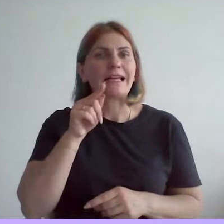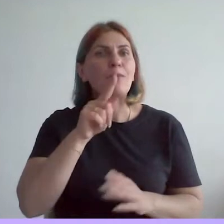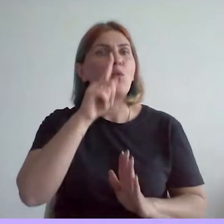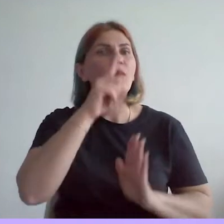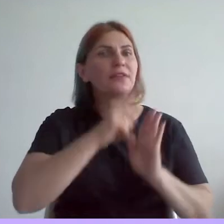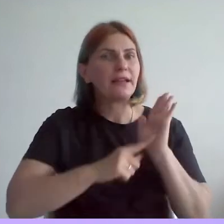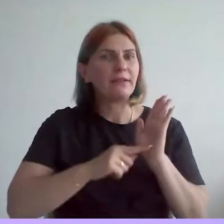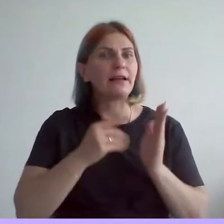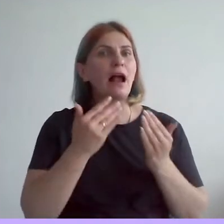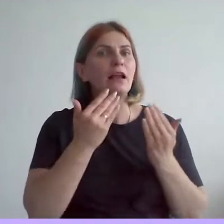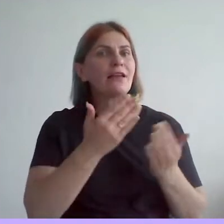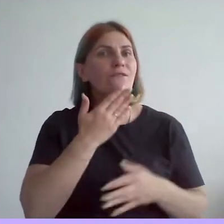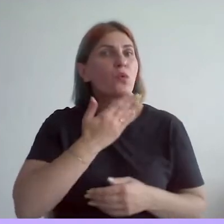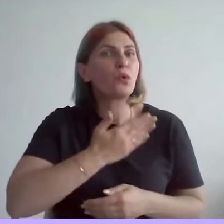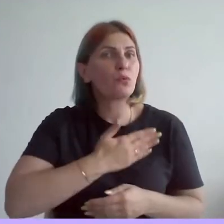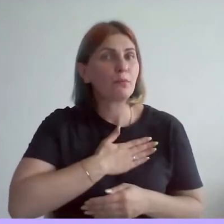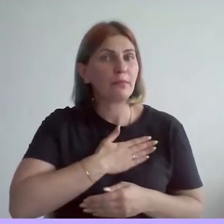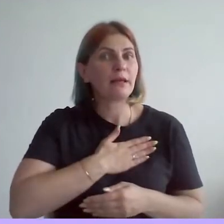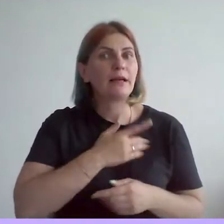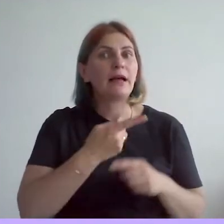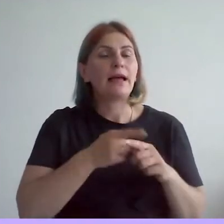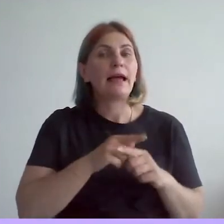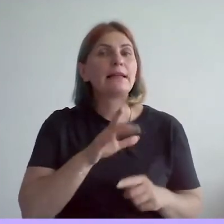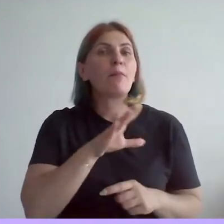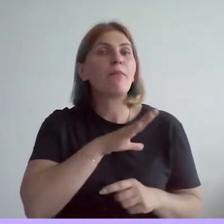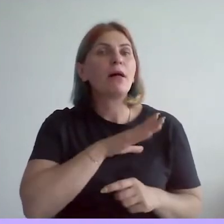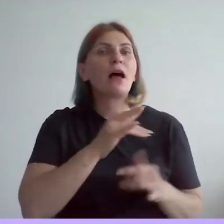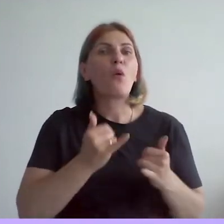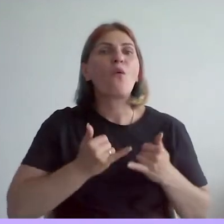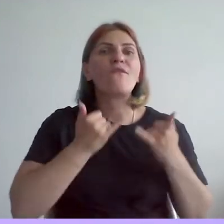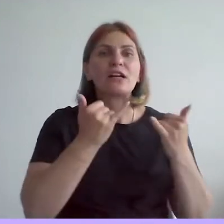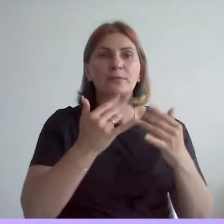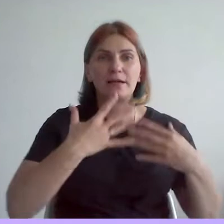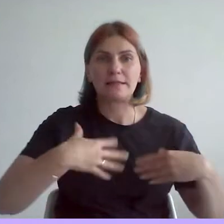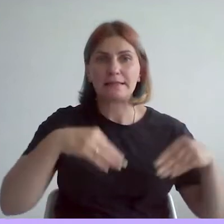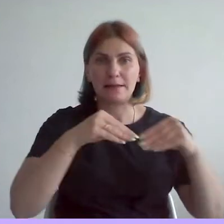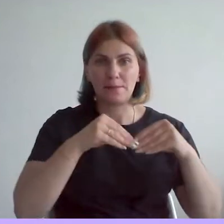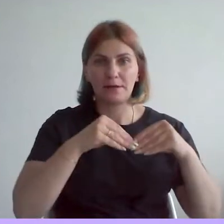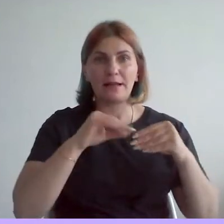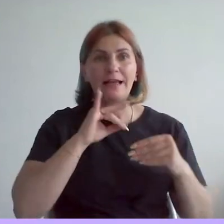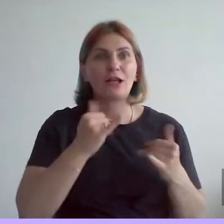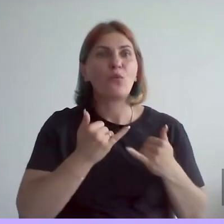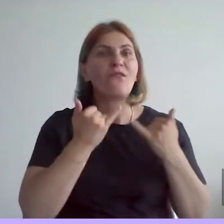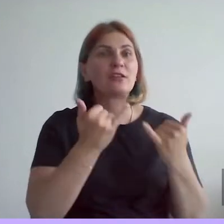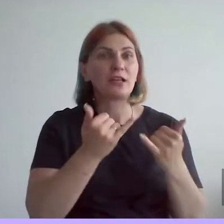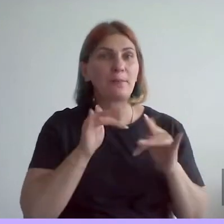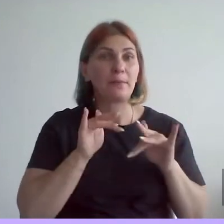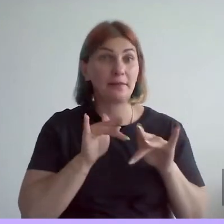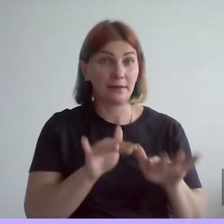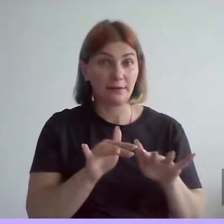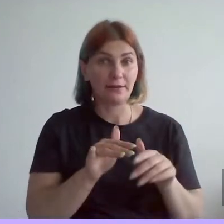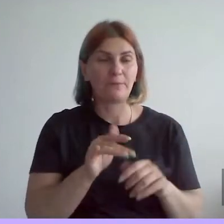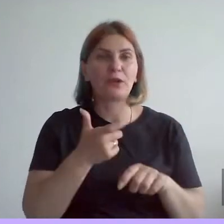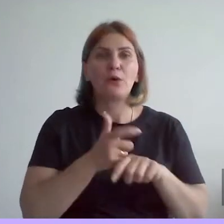любили. И это была очень уважаемая семья и уважаемое дело. Очень